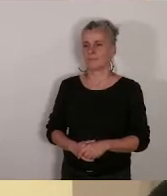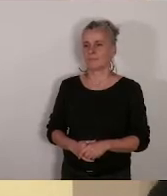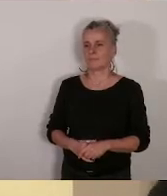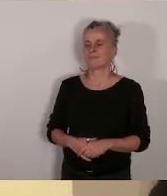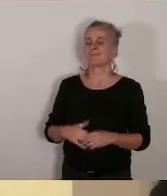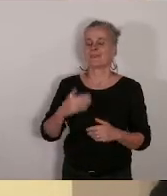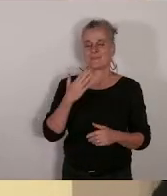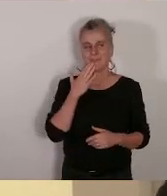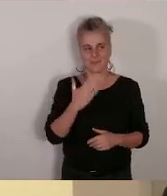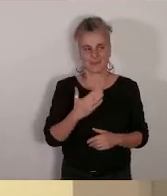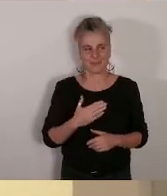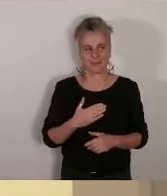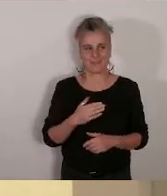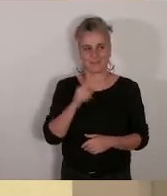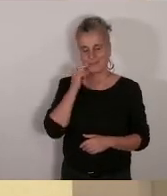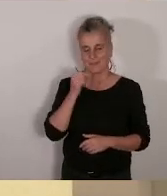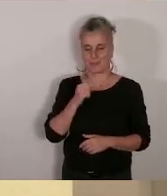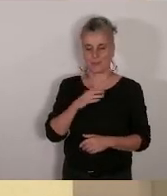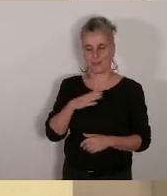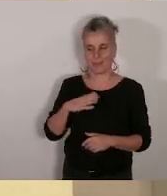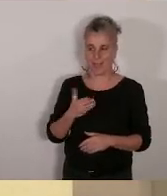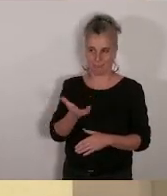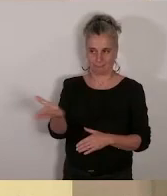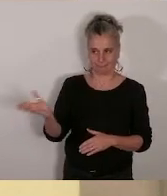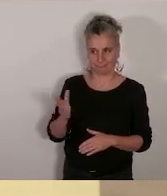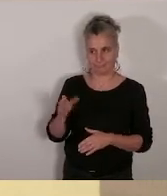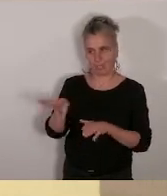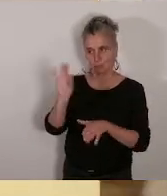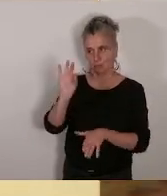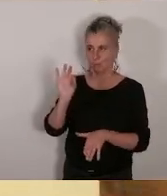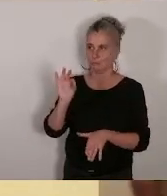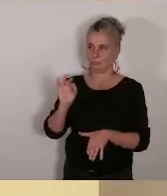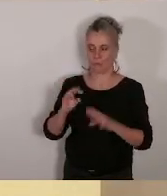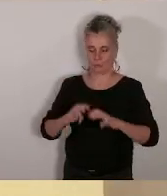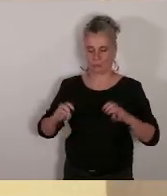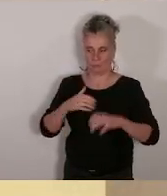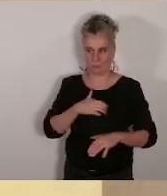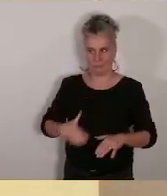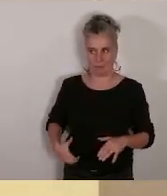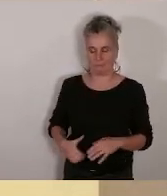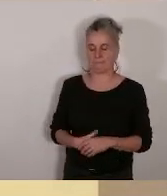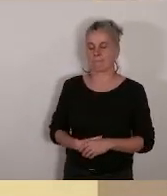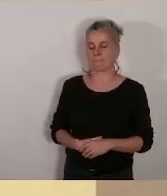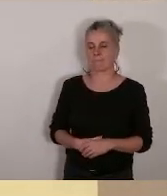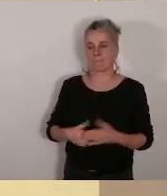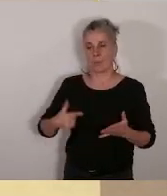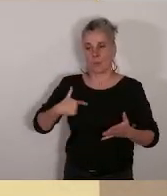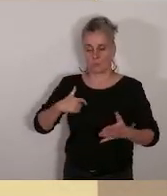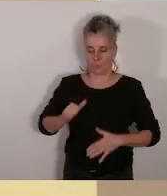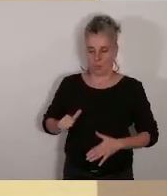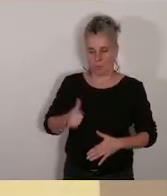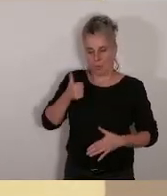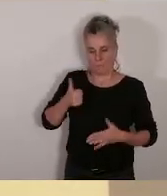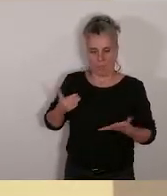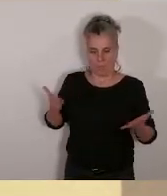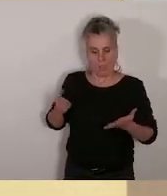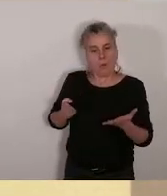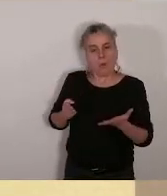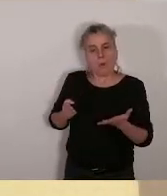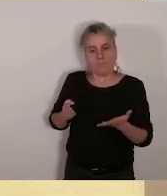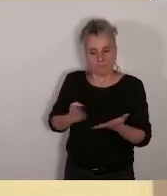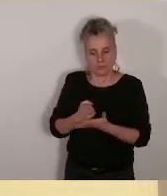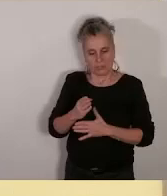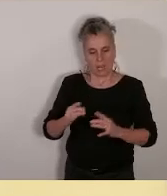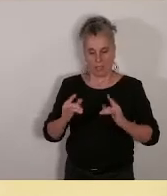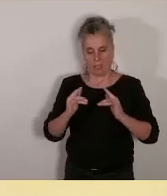Bonjour, messieurs, mesdames, élus du Conseil municipal. Nous aimerions mettre en œuvre en premier le projet des bancs d